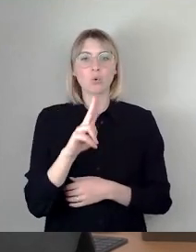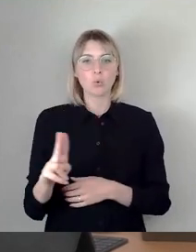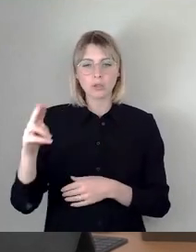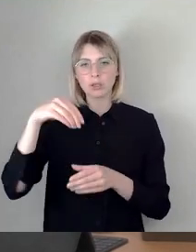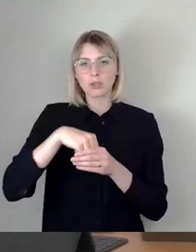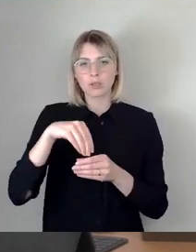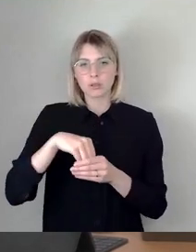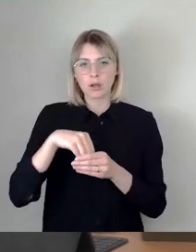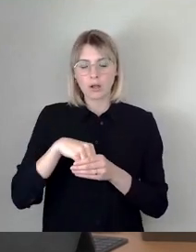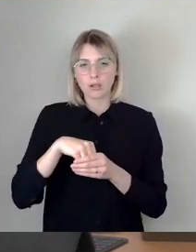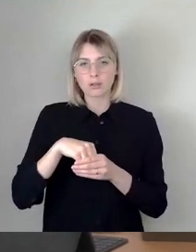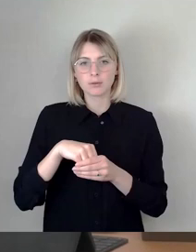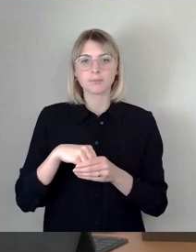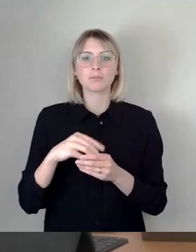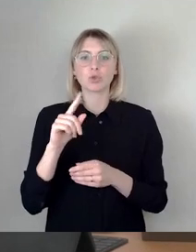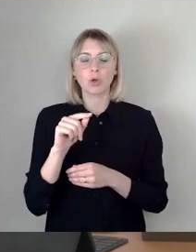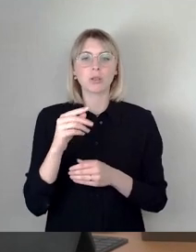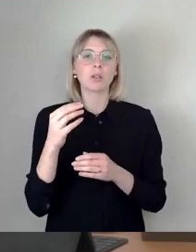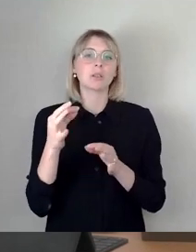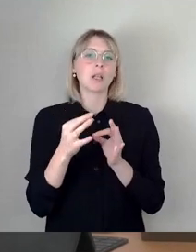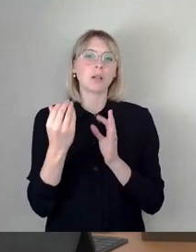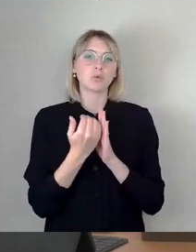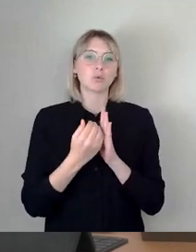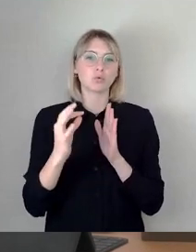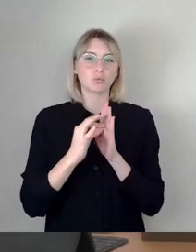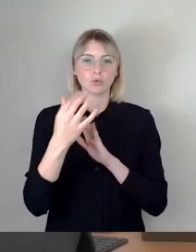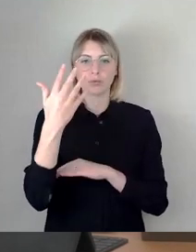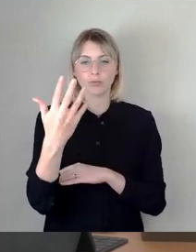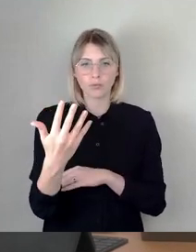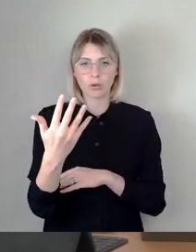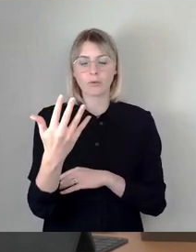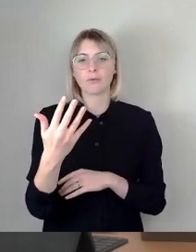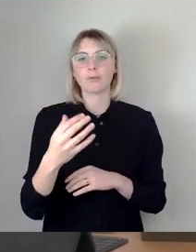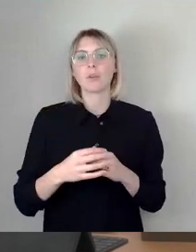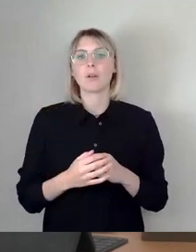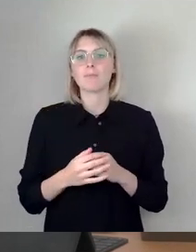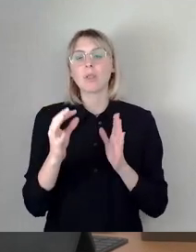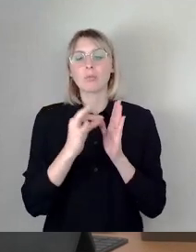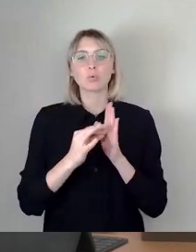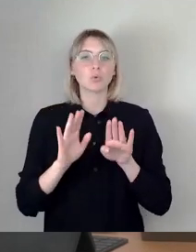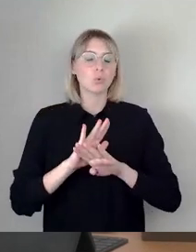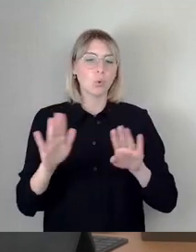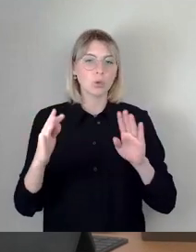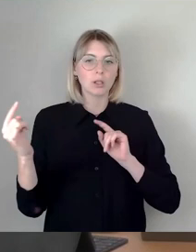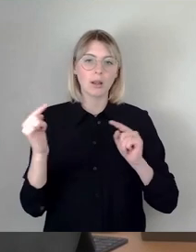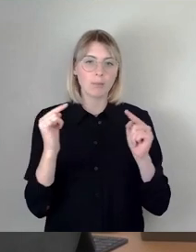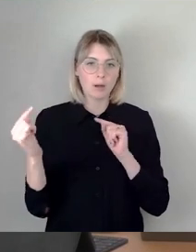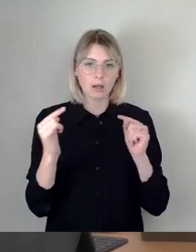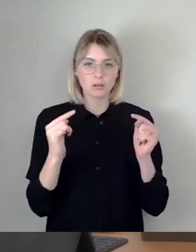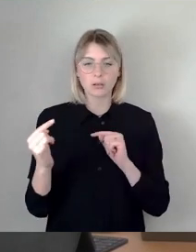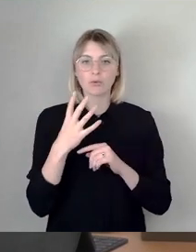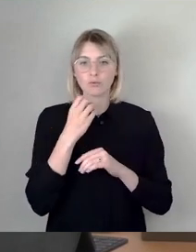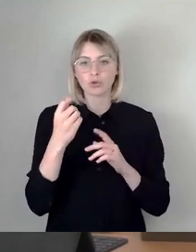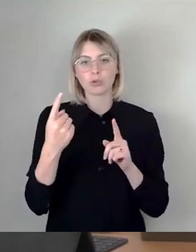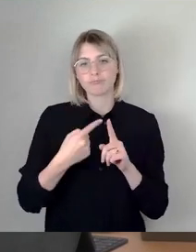kommen wir zum Tagesordnungspunkt 5. Das sind die Punkte ohne Debatte, die ich jetzt nacheinander